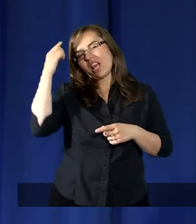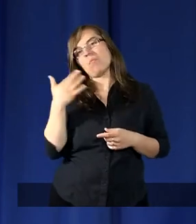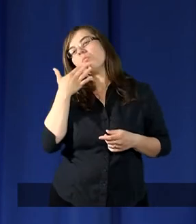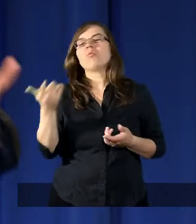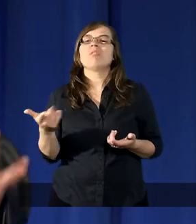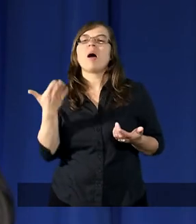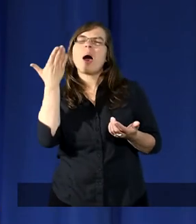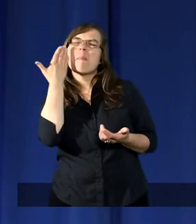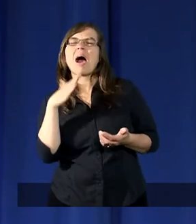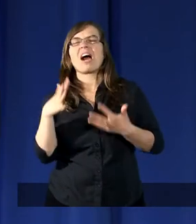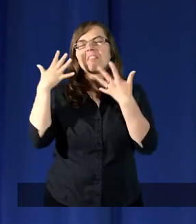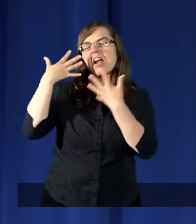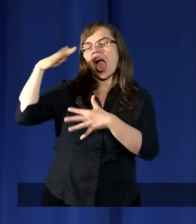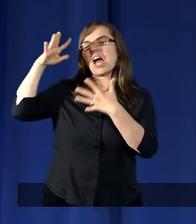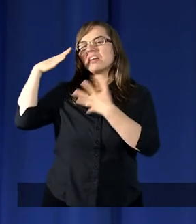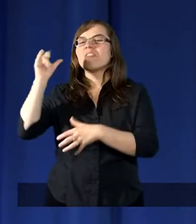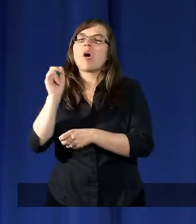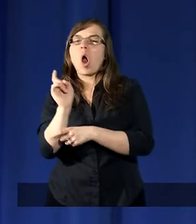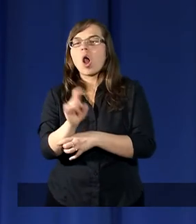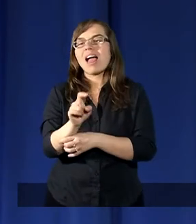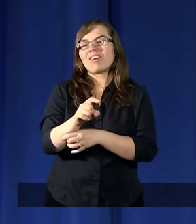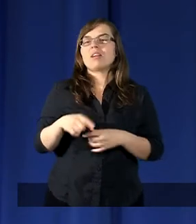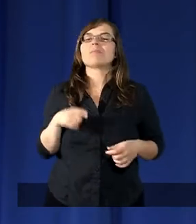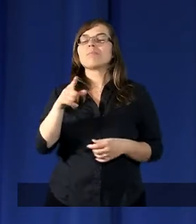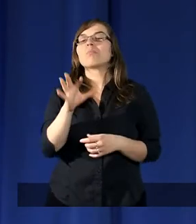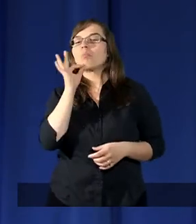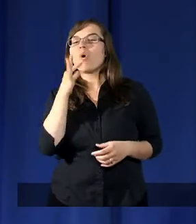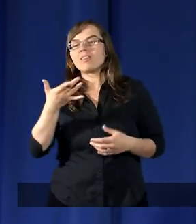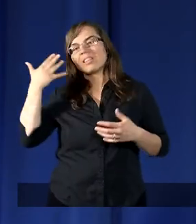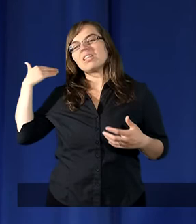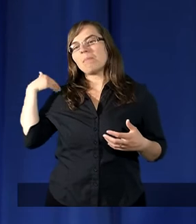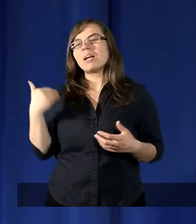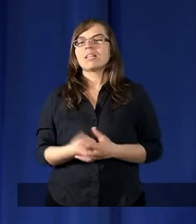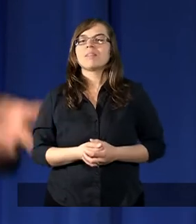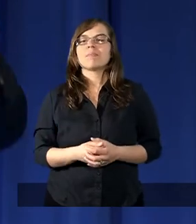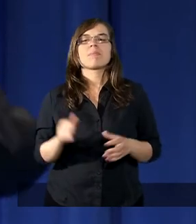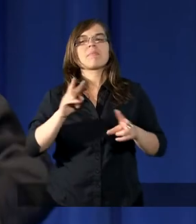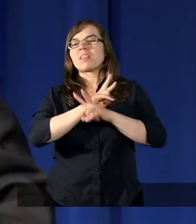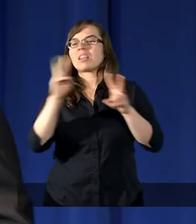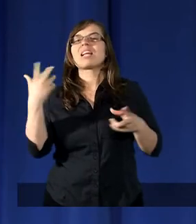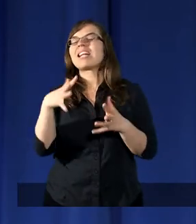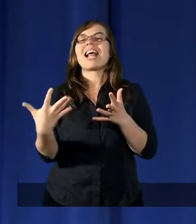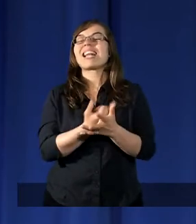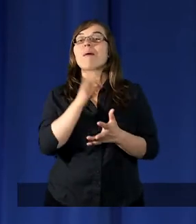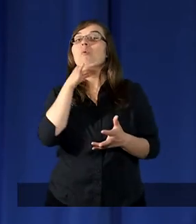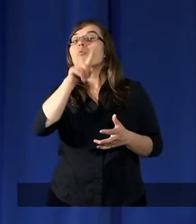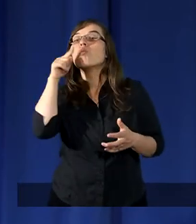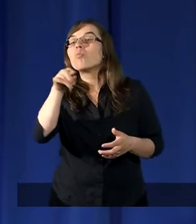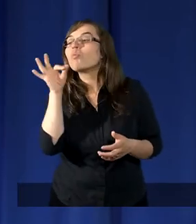bardzo lekceważąco. Tam byli dzielni młodzieńcy i nikt nie zabrał głosu.